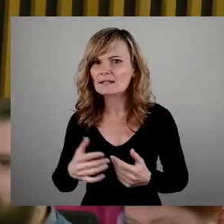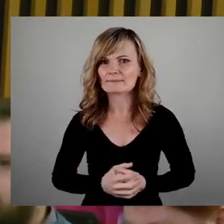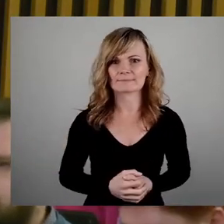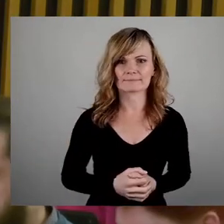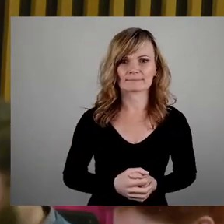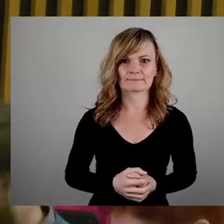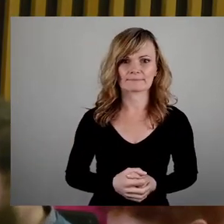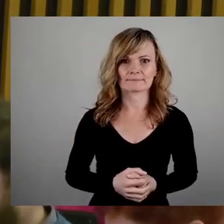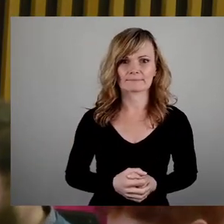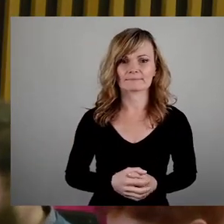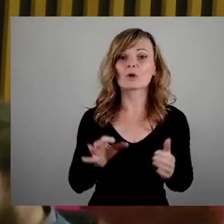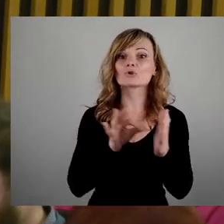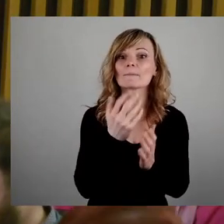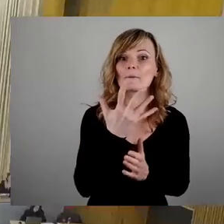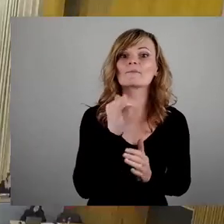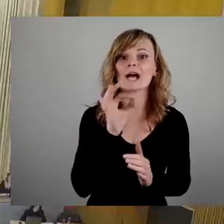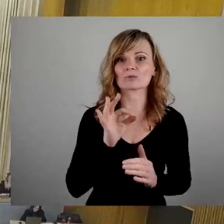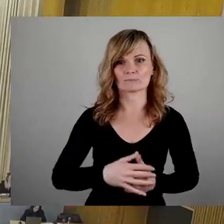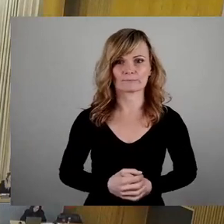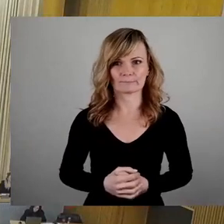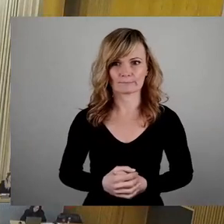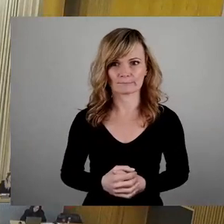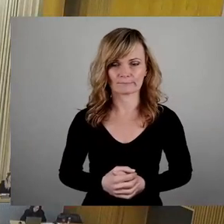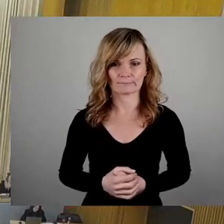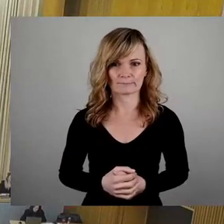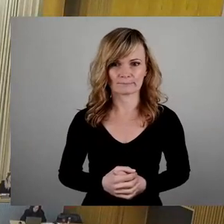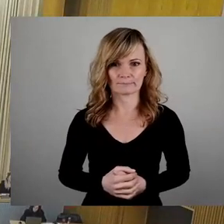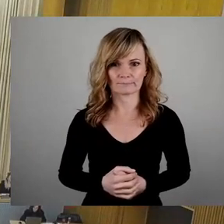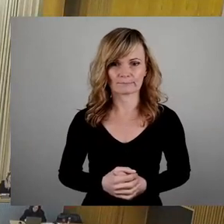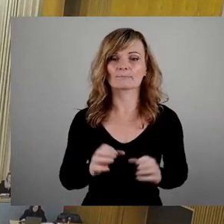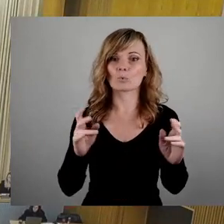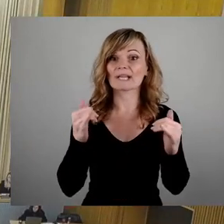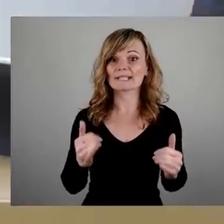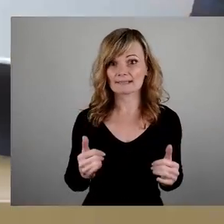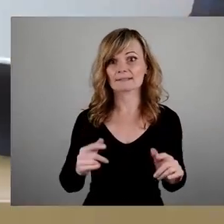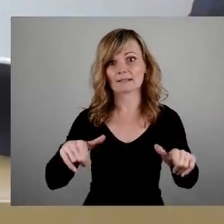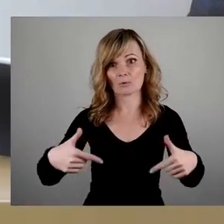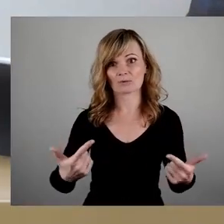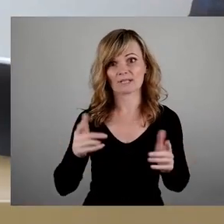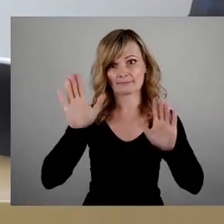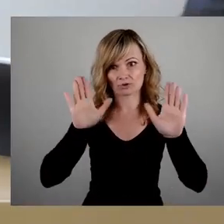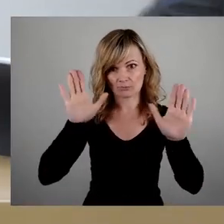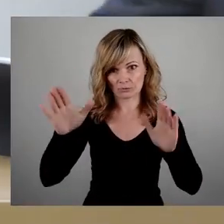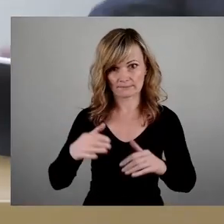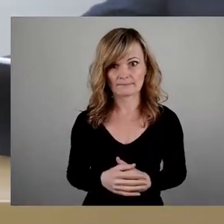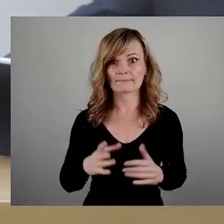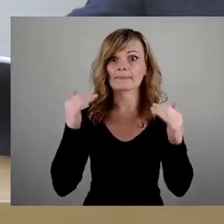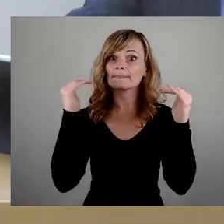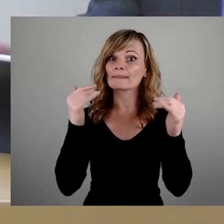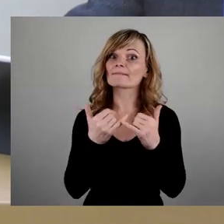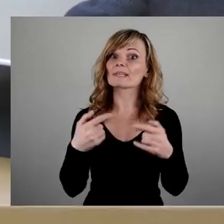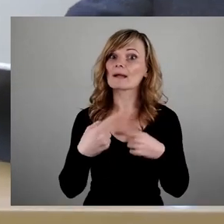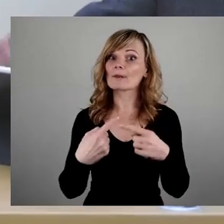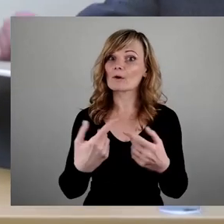Top fünf, ja. Okay, dann würden wir jetzt in die Abstimmung gehen. Ich würde jetzt wie folgt vorgehen.